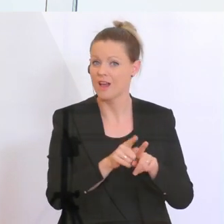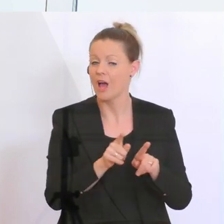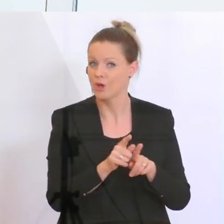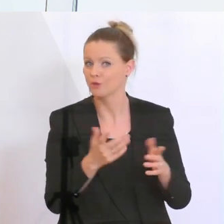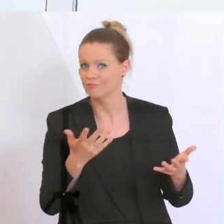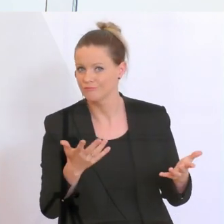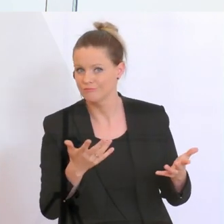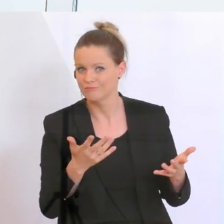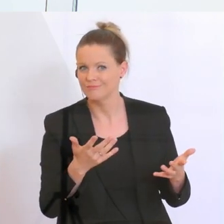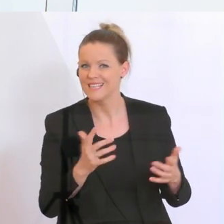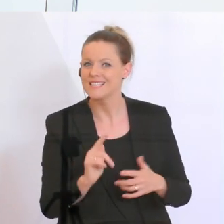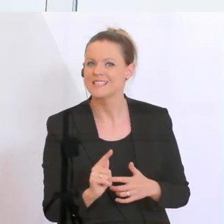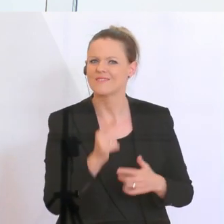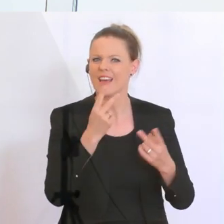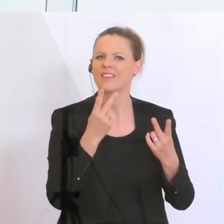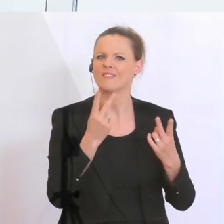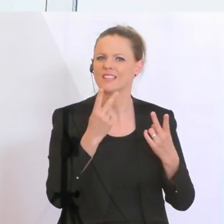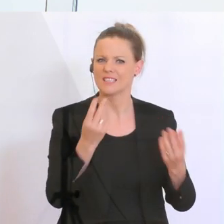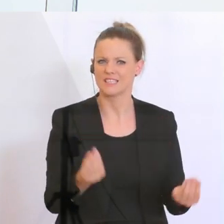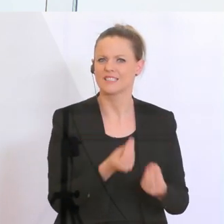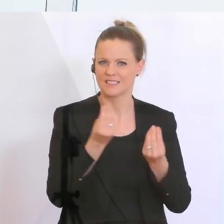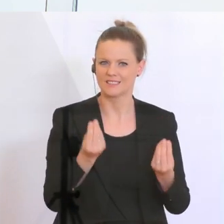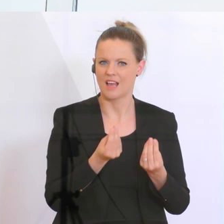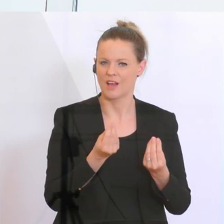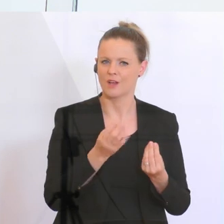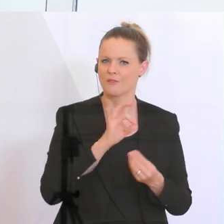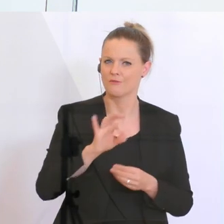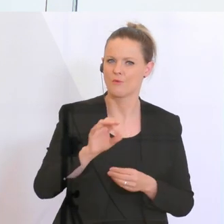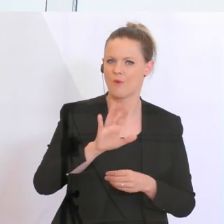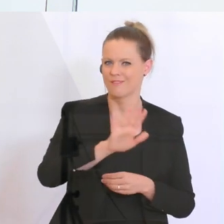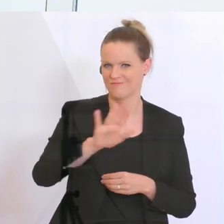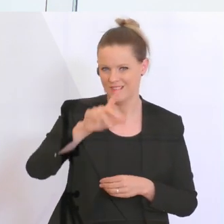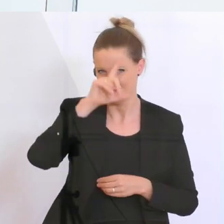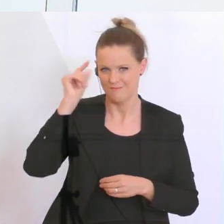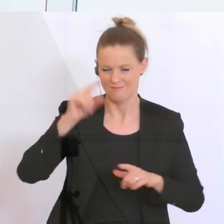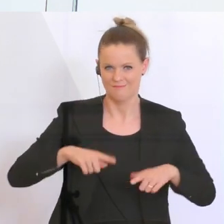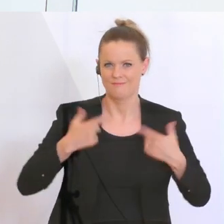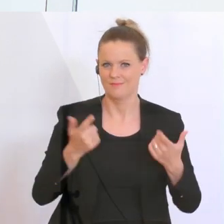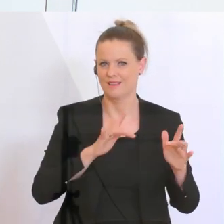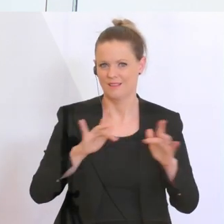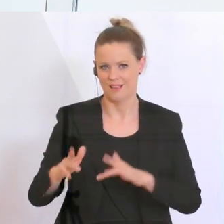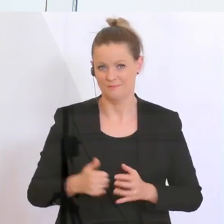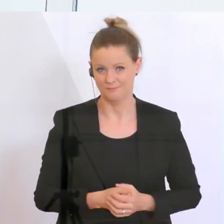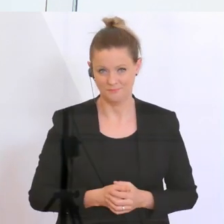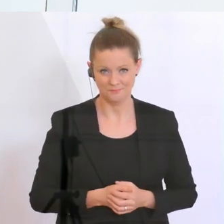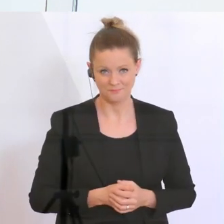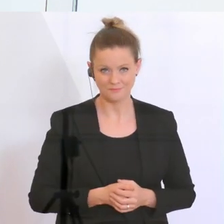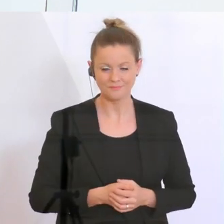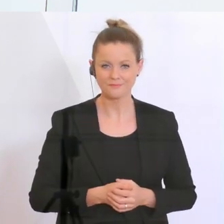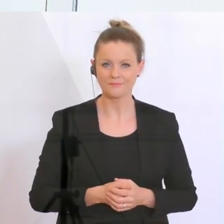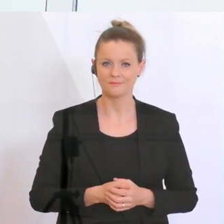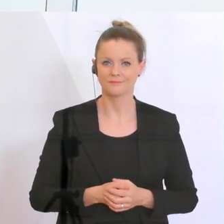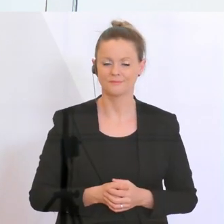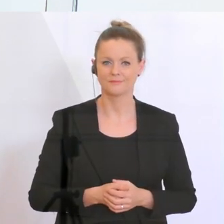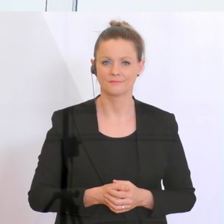die zweitwichtigste Sache im Leben der Menschen kümmert. Und dazu muss es auch menscheln können. Das ist etwas, was